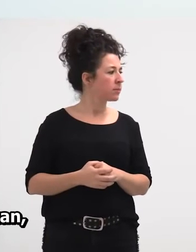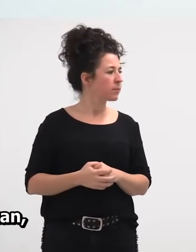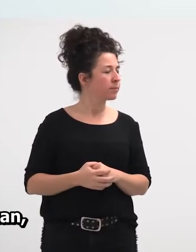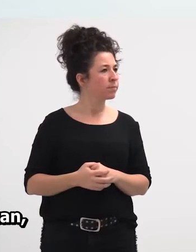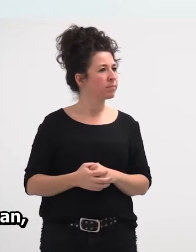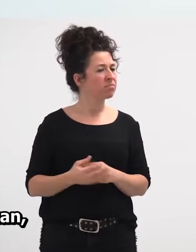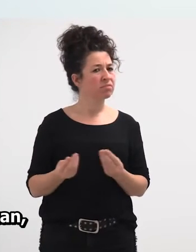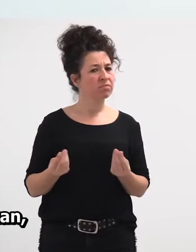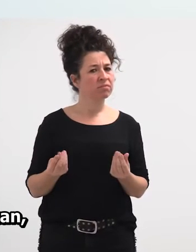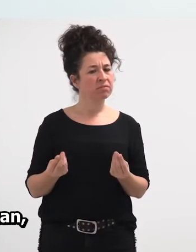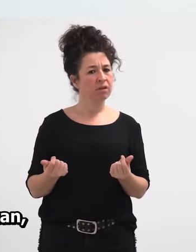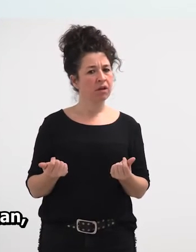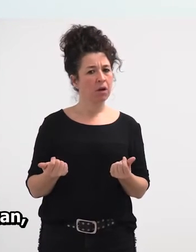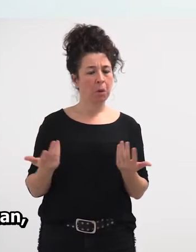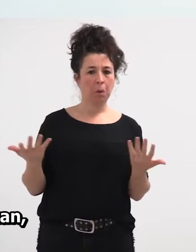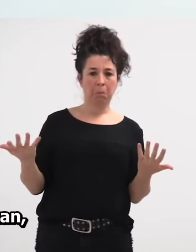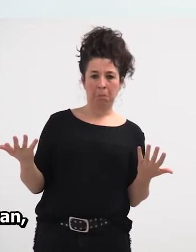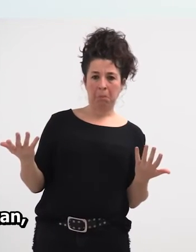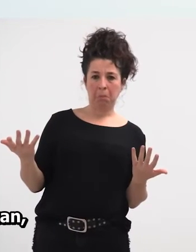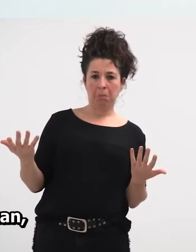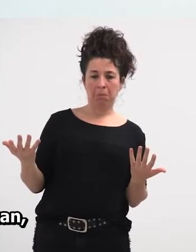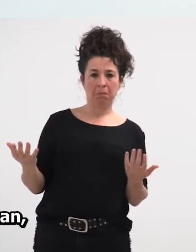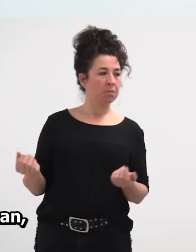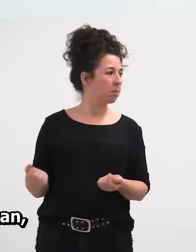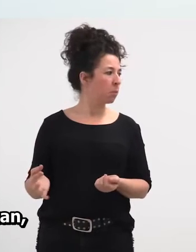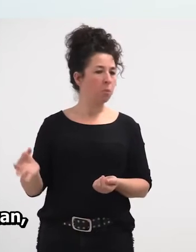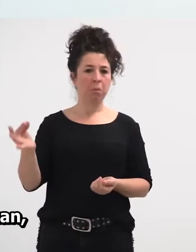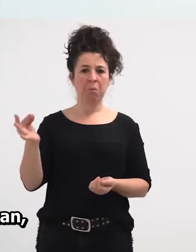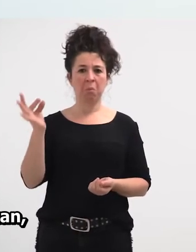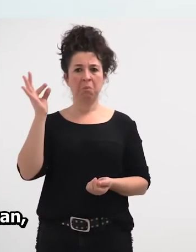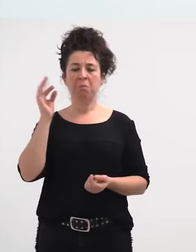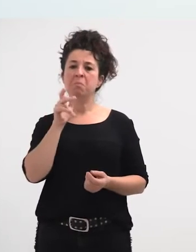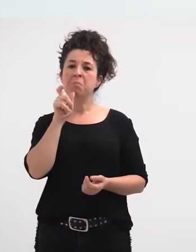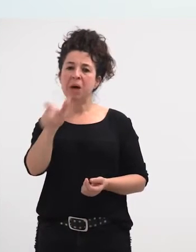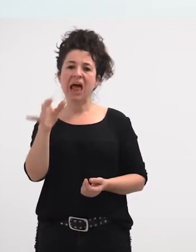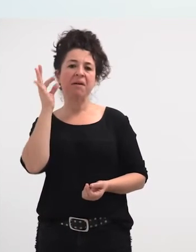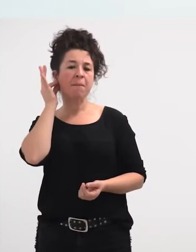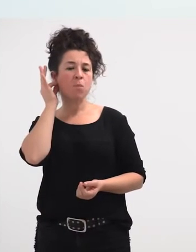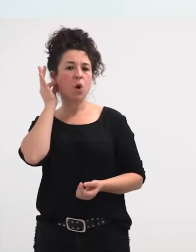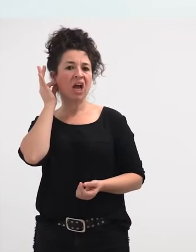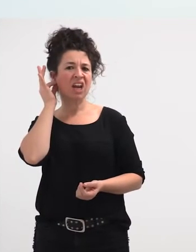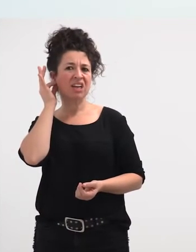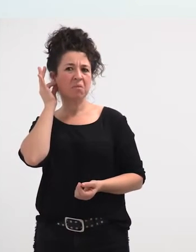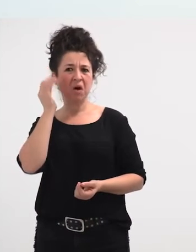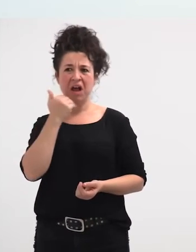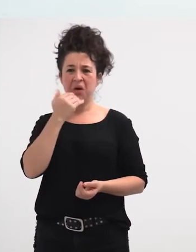ze konnotazio negatiboa, zeukan, batzutan, mujeres hitzak, ondari bian, kebienen las mujeres,